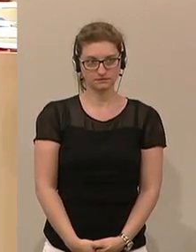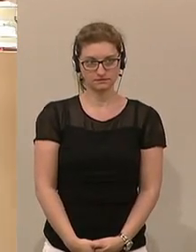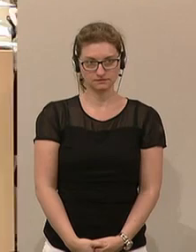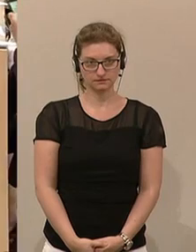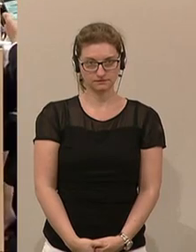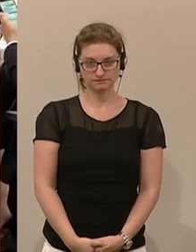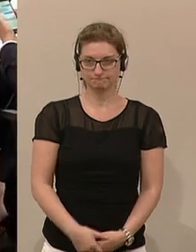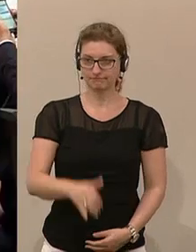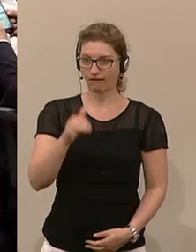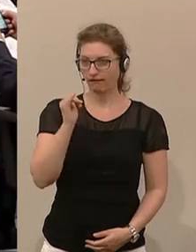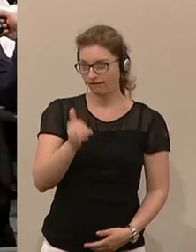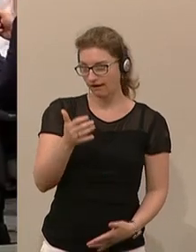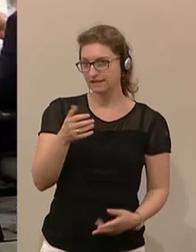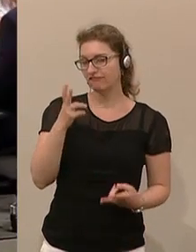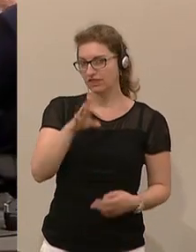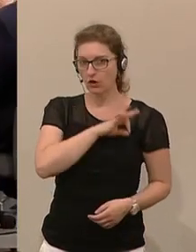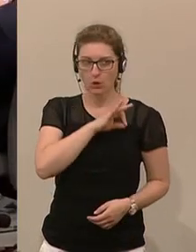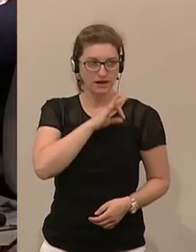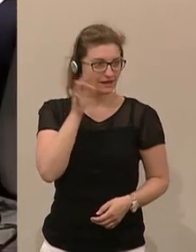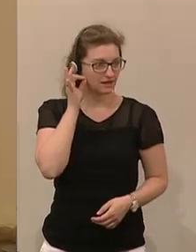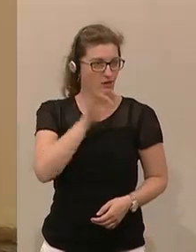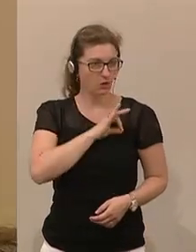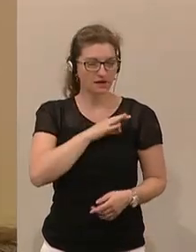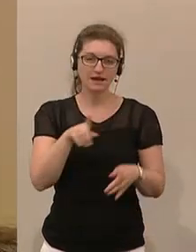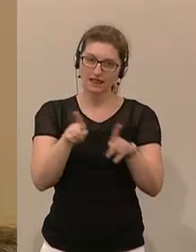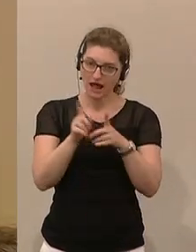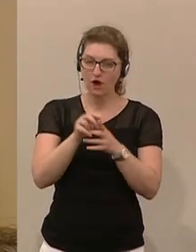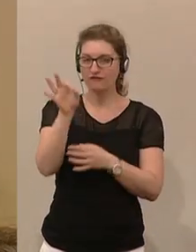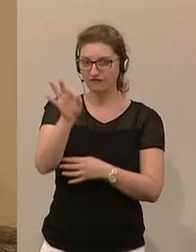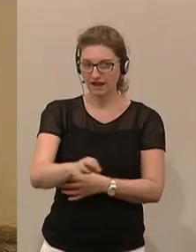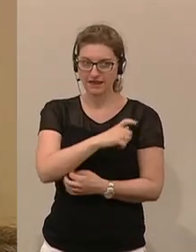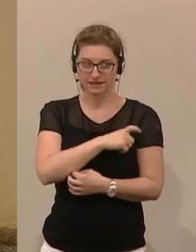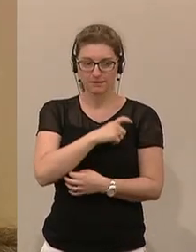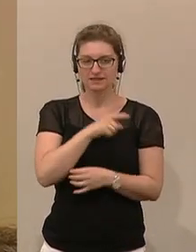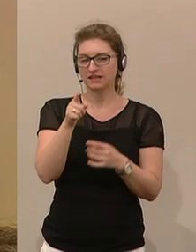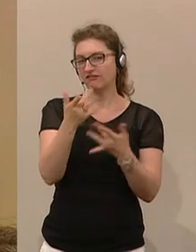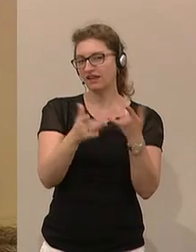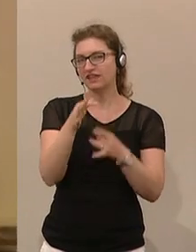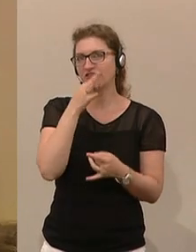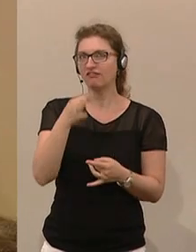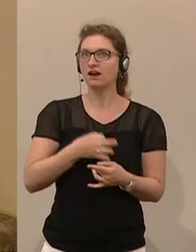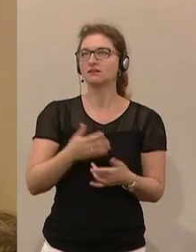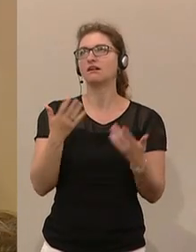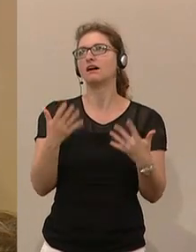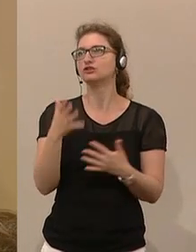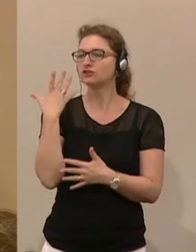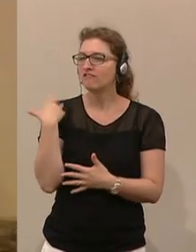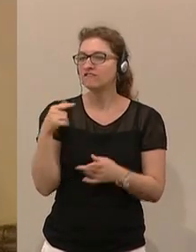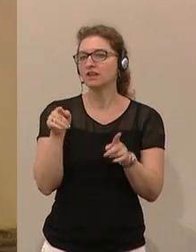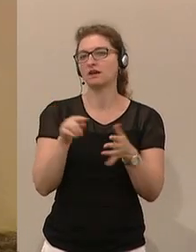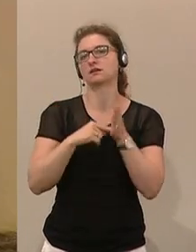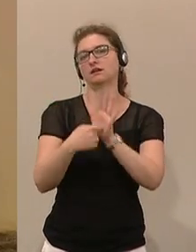Ja, werte Kolleginnen und Kollegen, auch von der Freiheitlichen Partei, Sie werden sich fragen, warum schon wieder dieses Plakat?